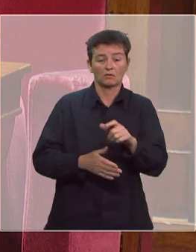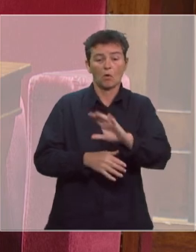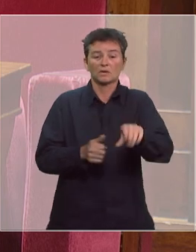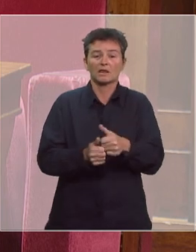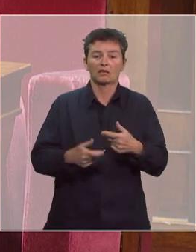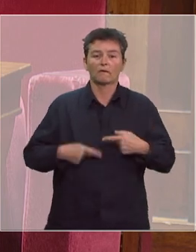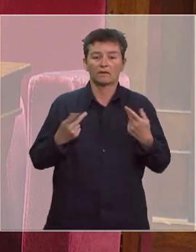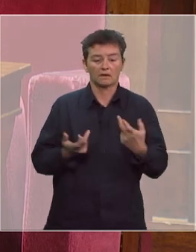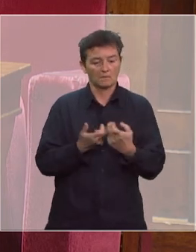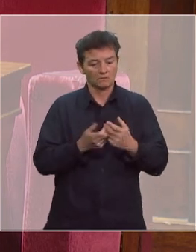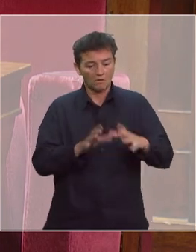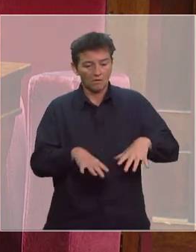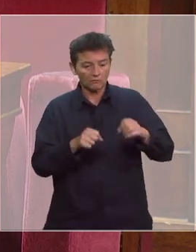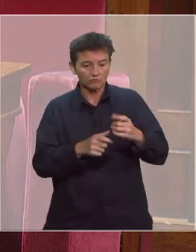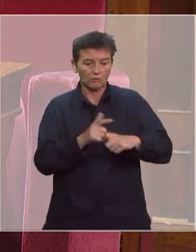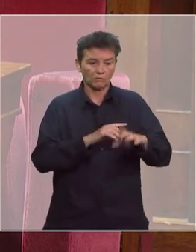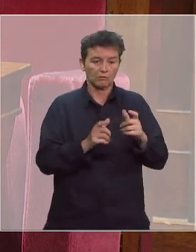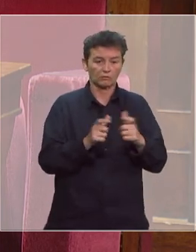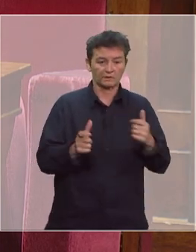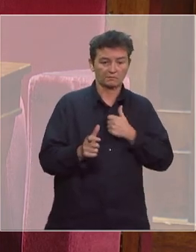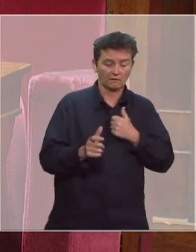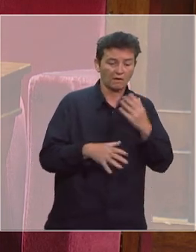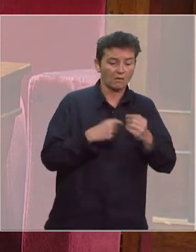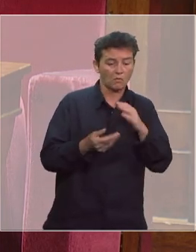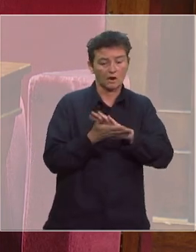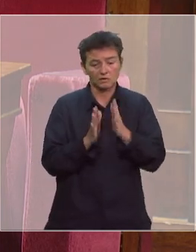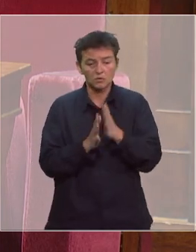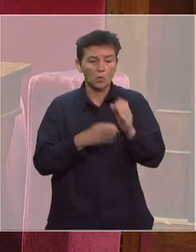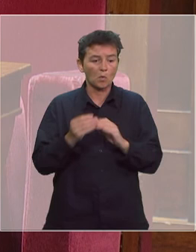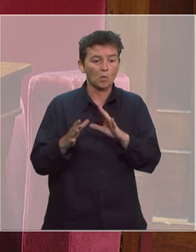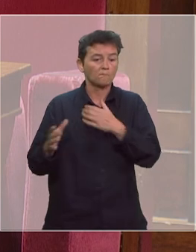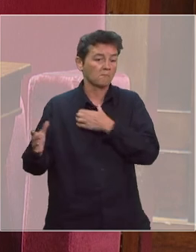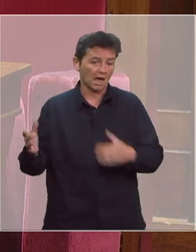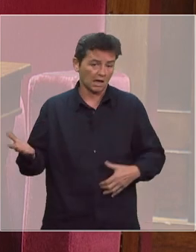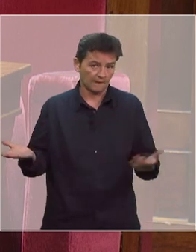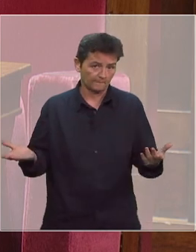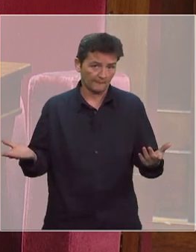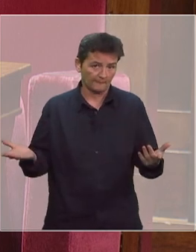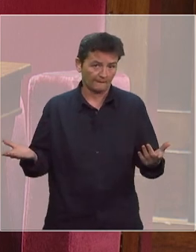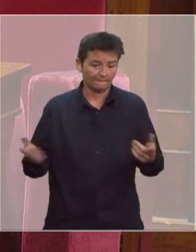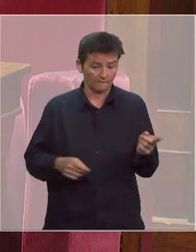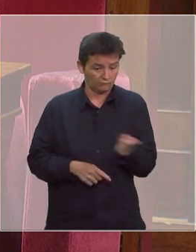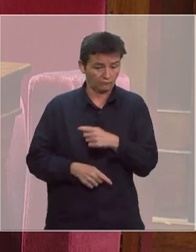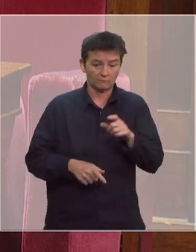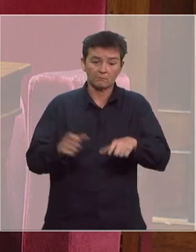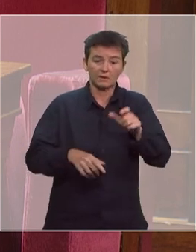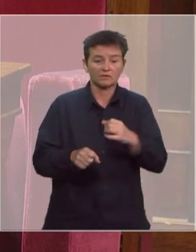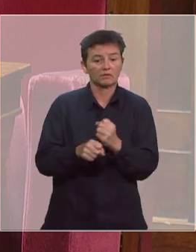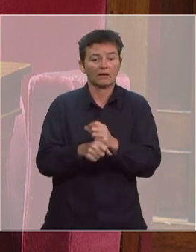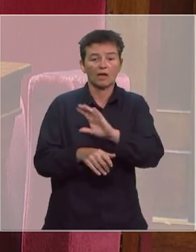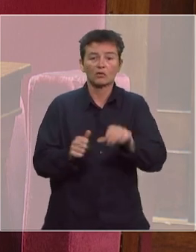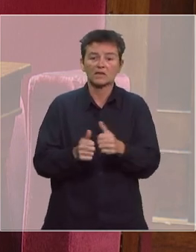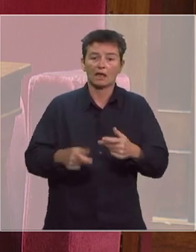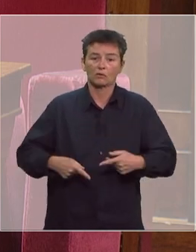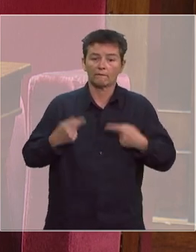qu'elles soient recrutées par le secteur privé, associatif ou par une collectivité territoriale. Les auxiliaires de vie ne pourront